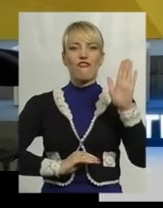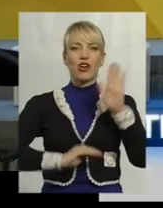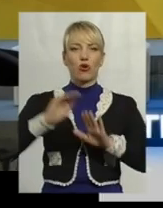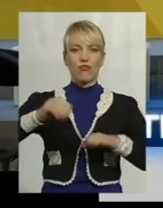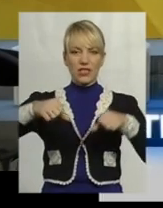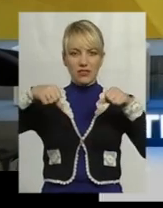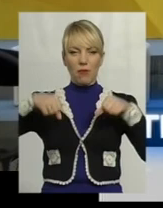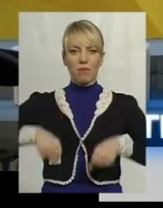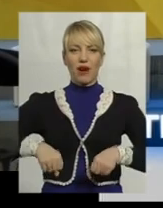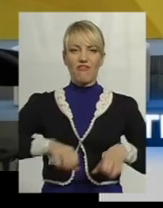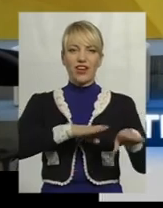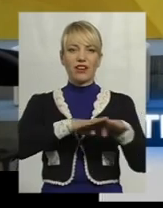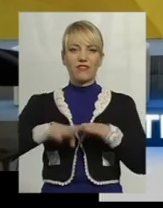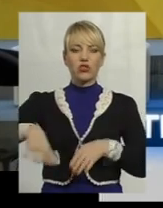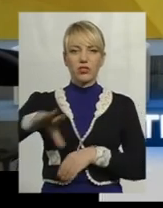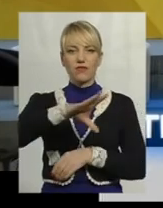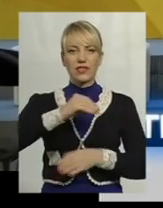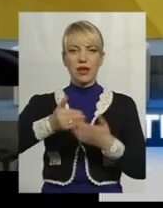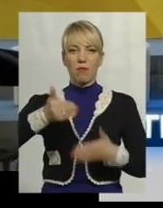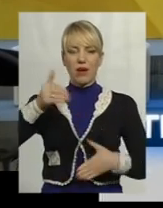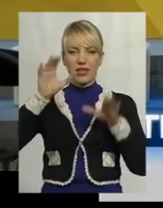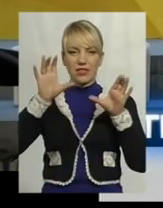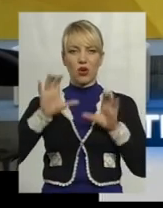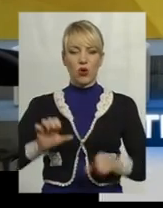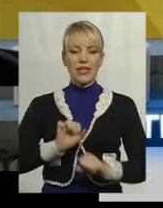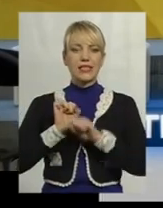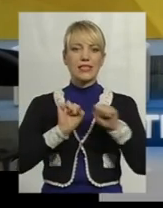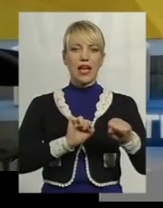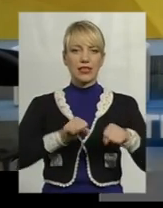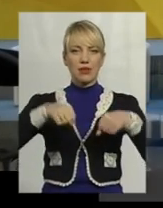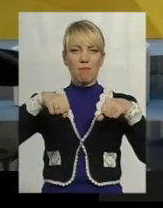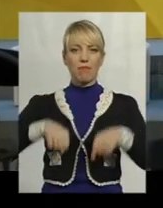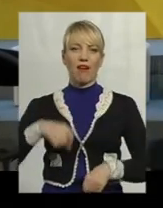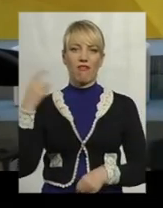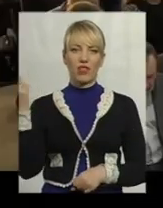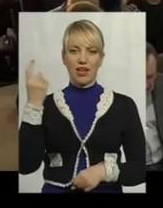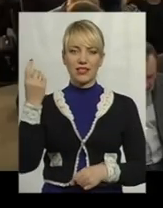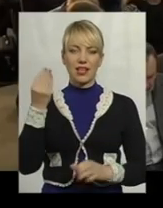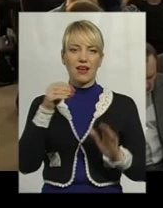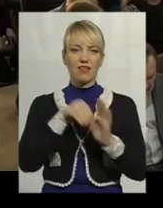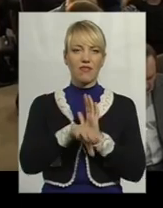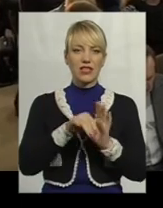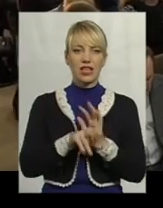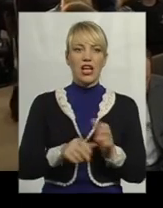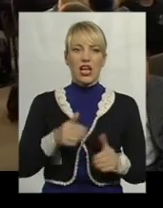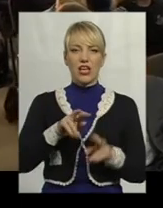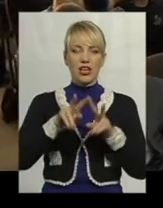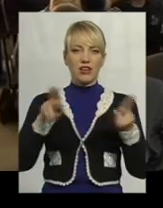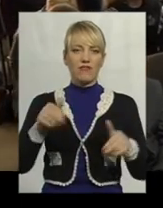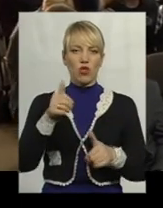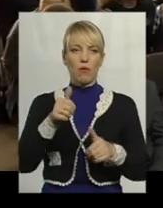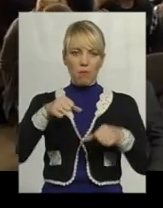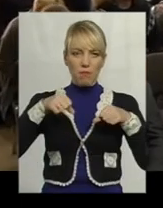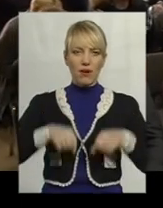рівності всіх перед законом, захисту прав власника, інвестора, рівноправна конкуренція,